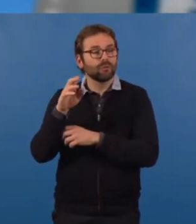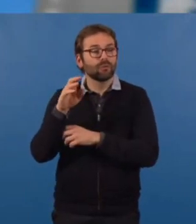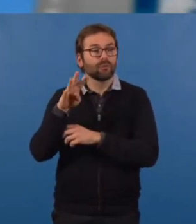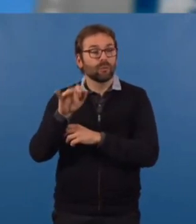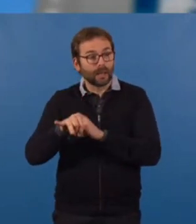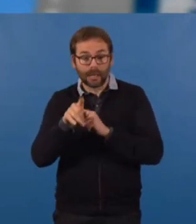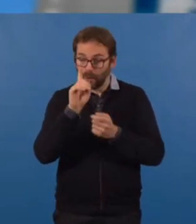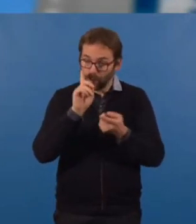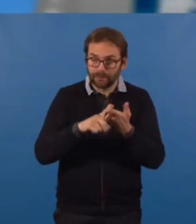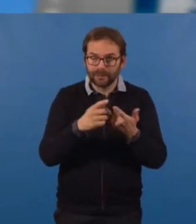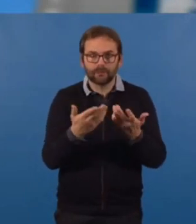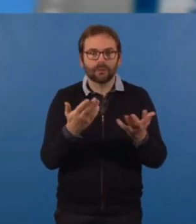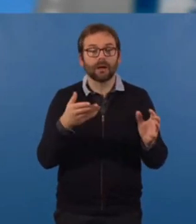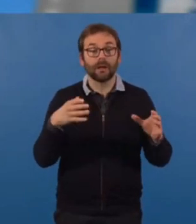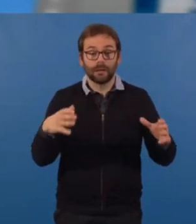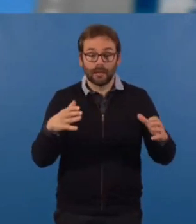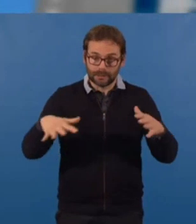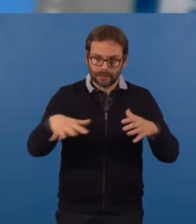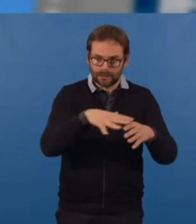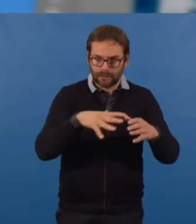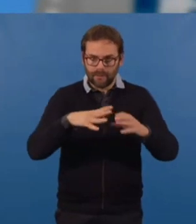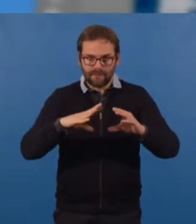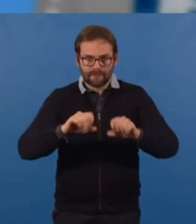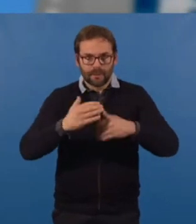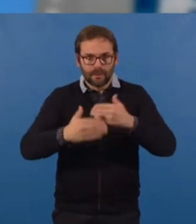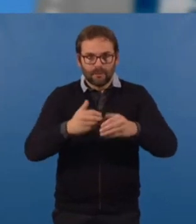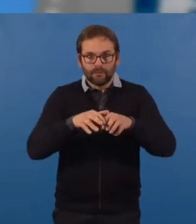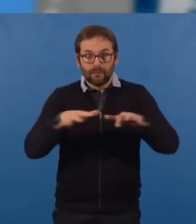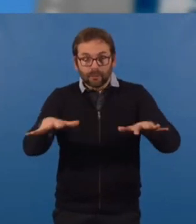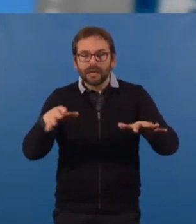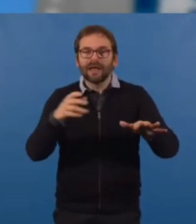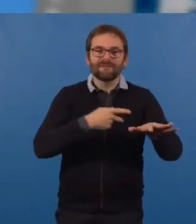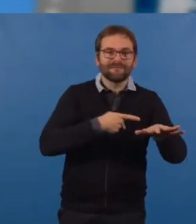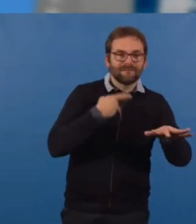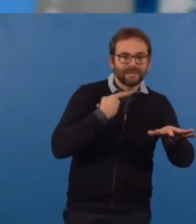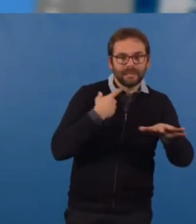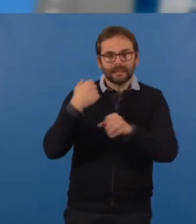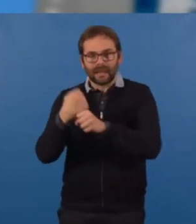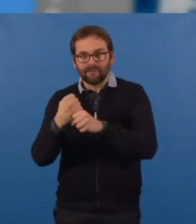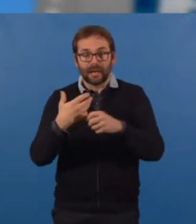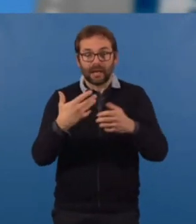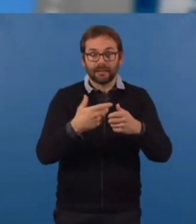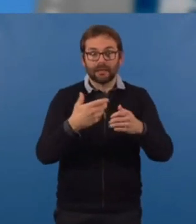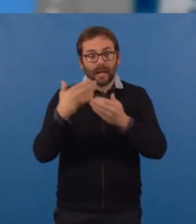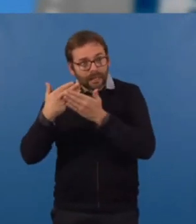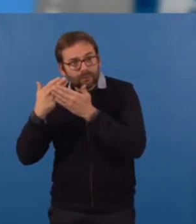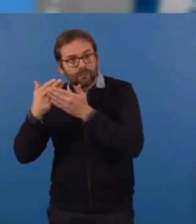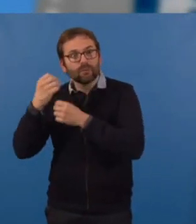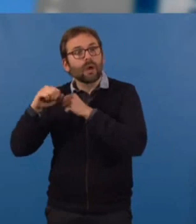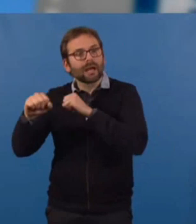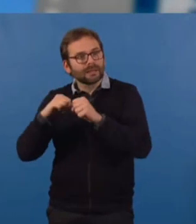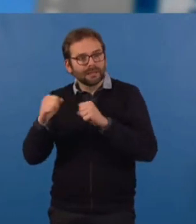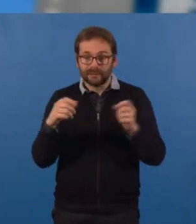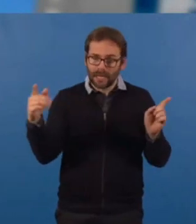ferroviaire performante, pour construire la région Nantes de demain, où les distances entre les lieux de vie et les lieux de travail, d'études et d'activités autres